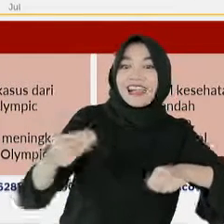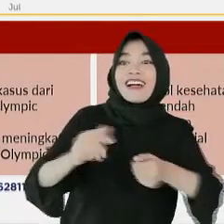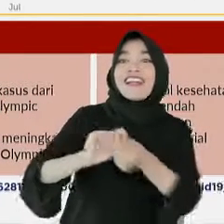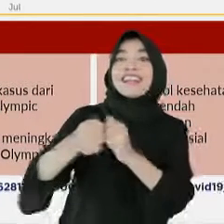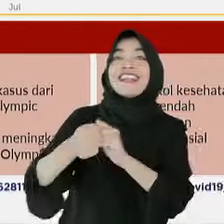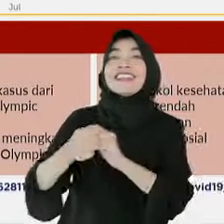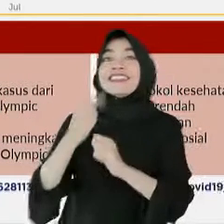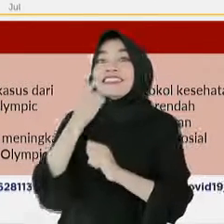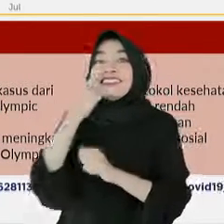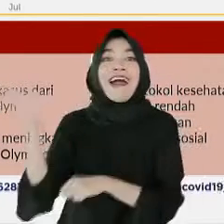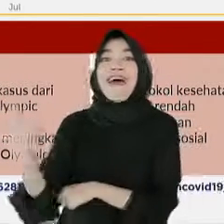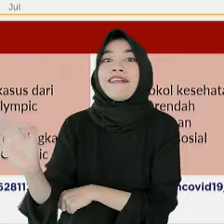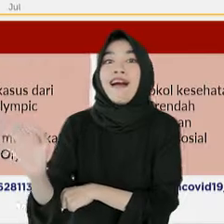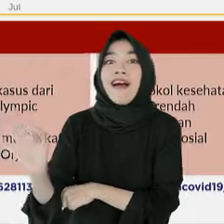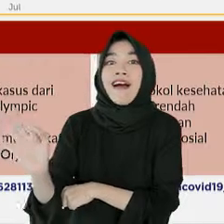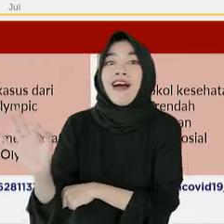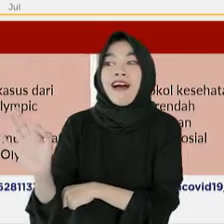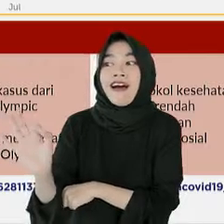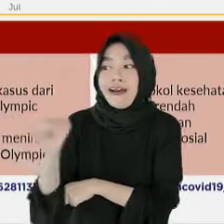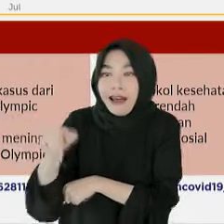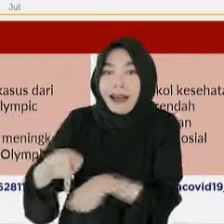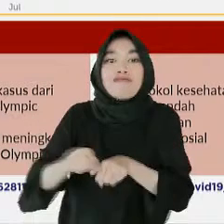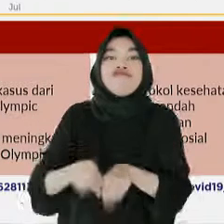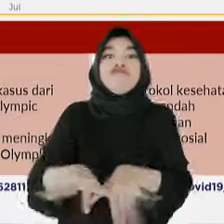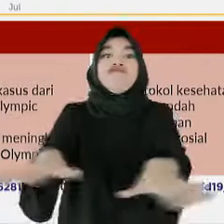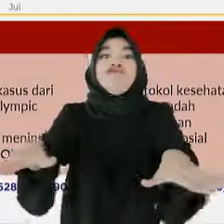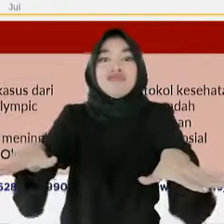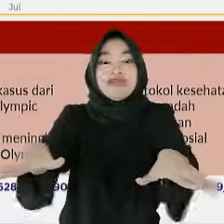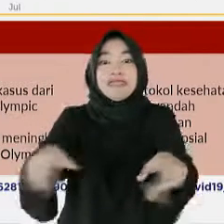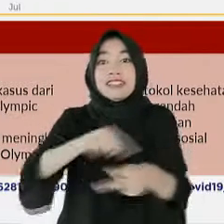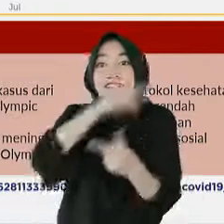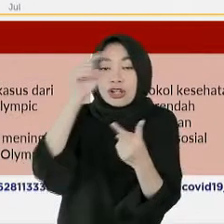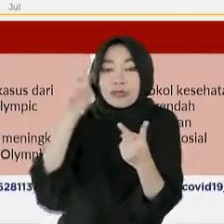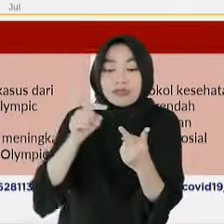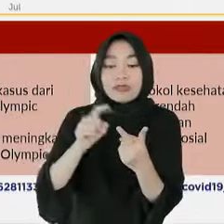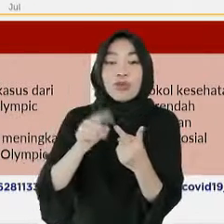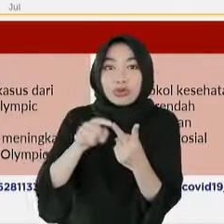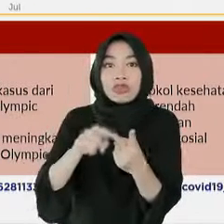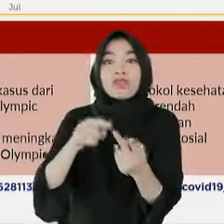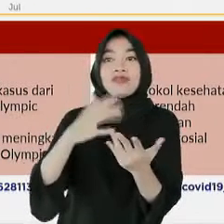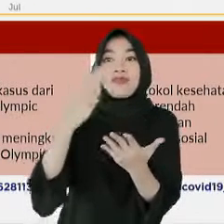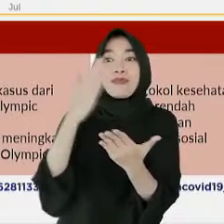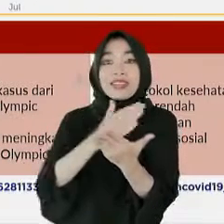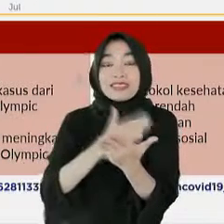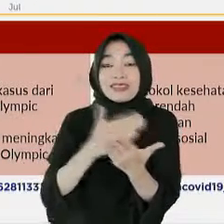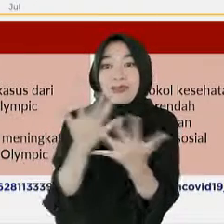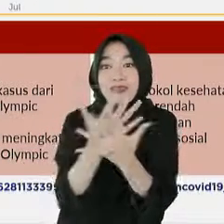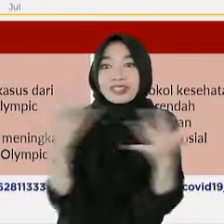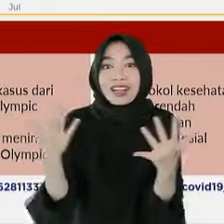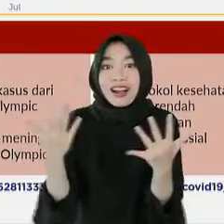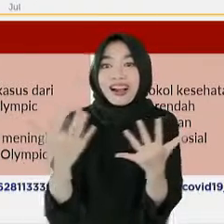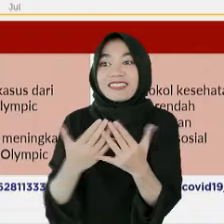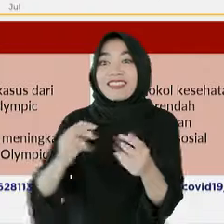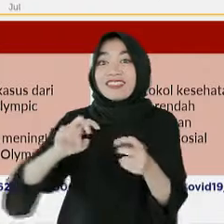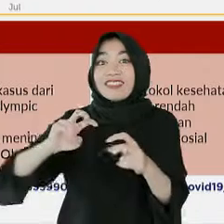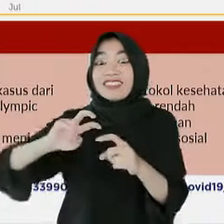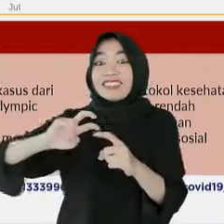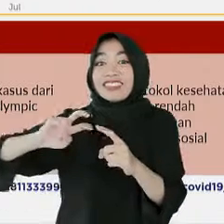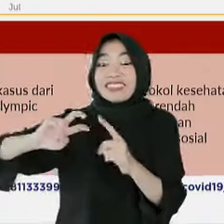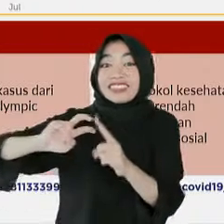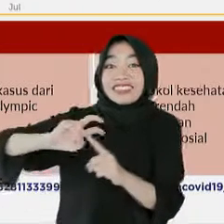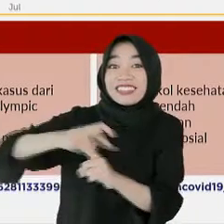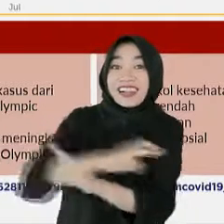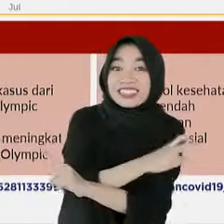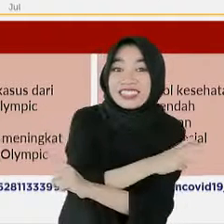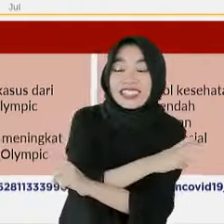tes screening terlebih dahulu. Selain itu, masyarakat cenderung tidak merespon pada upaya tracing yang